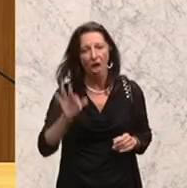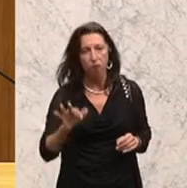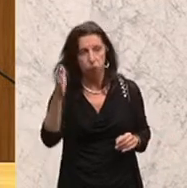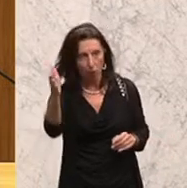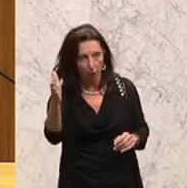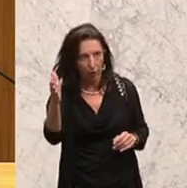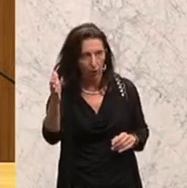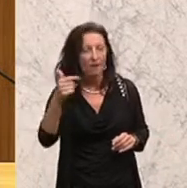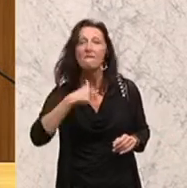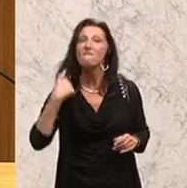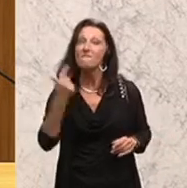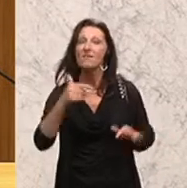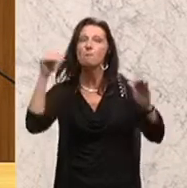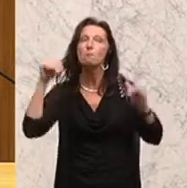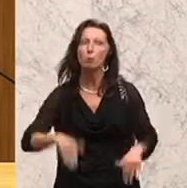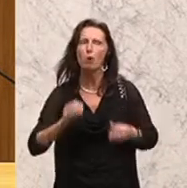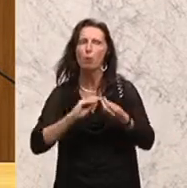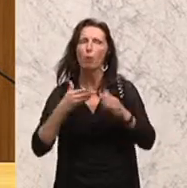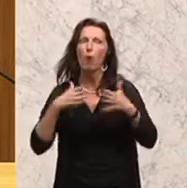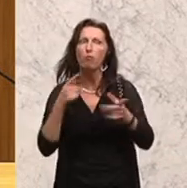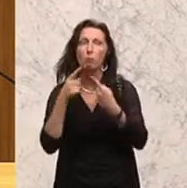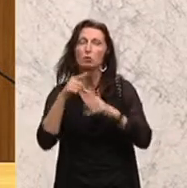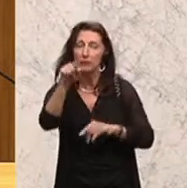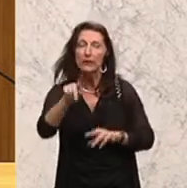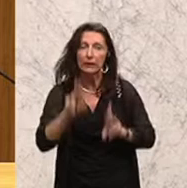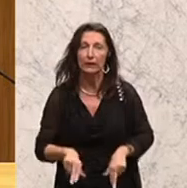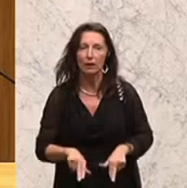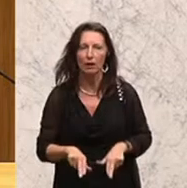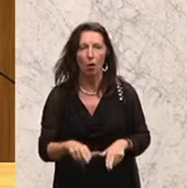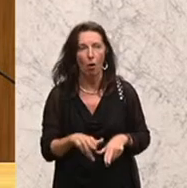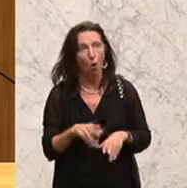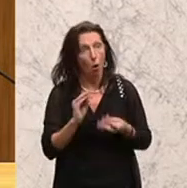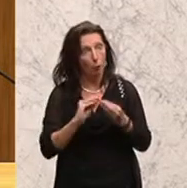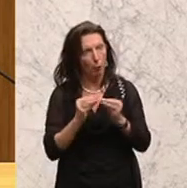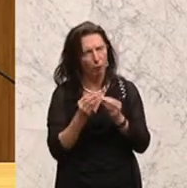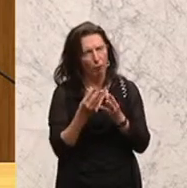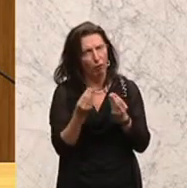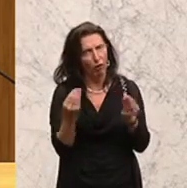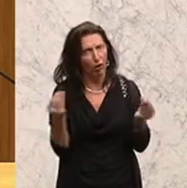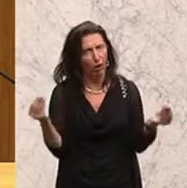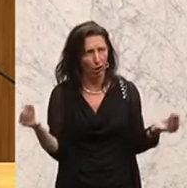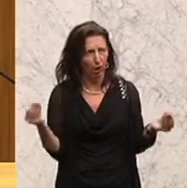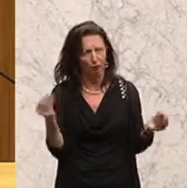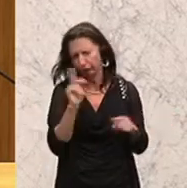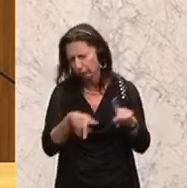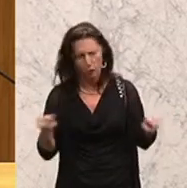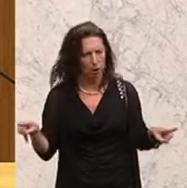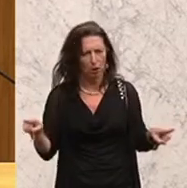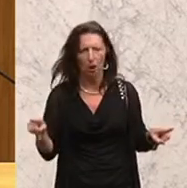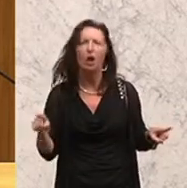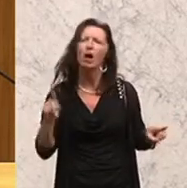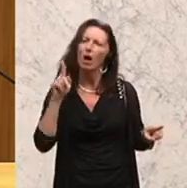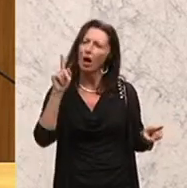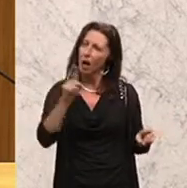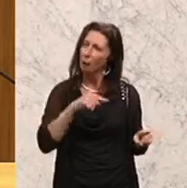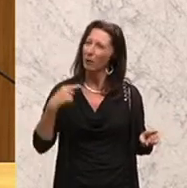und für richtig. Wir müssen die Probleme ansprechen und die sind mannigfaltig. Der Unterschied ist, welche Lösungen halten wir für